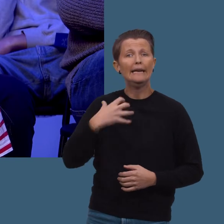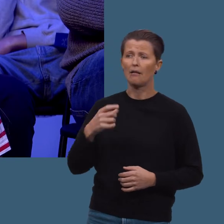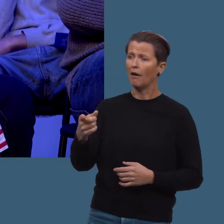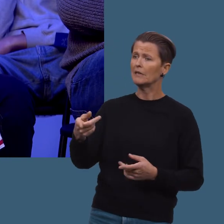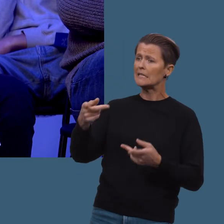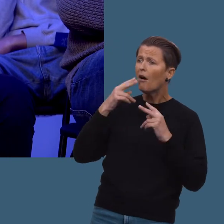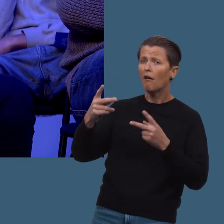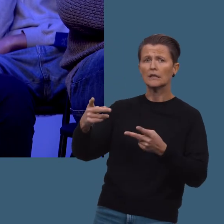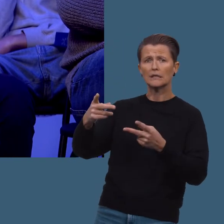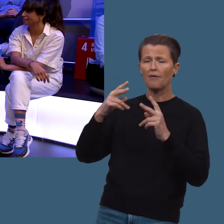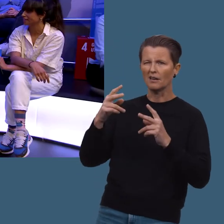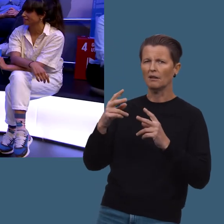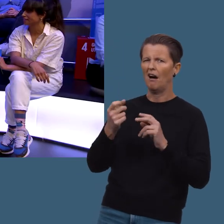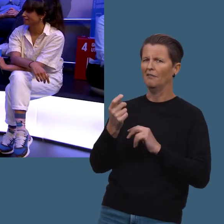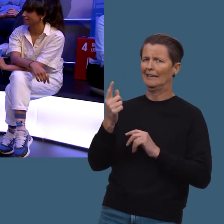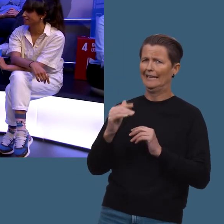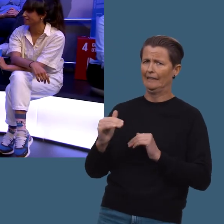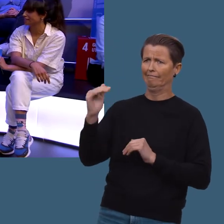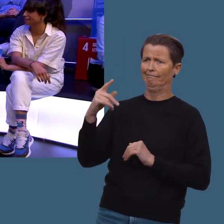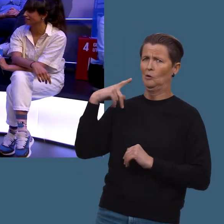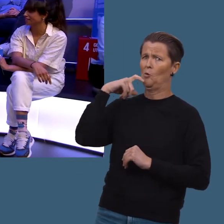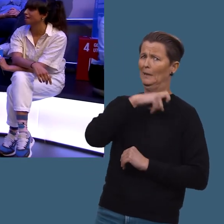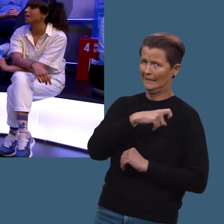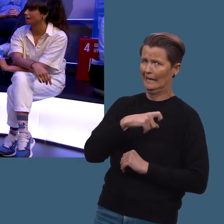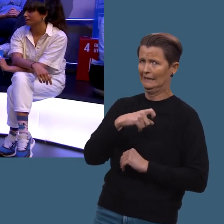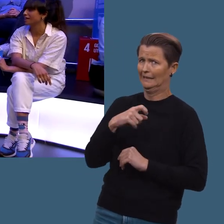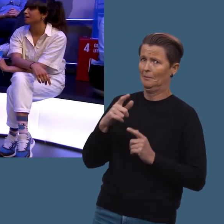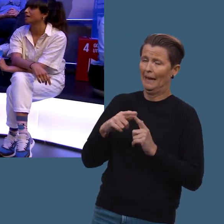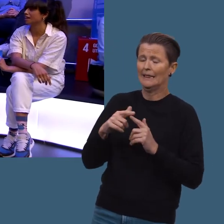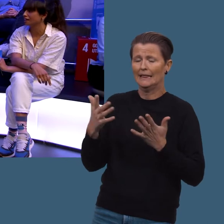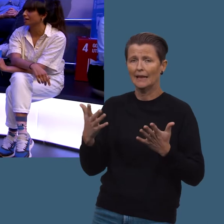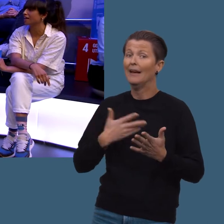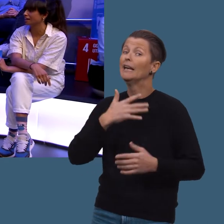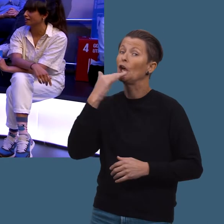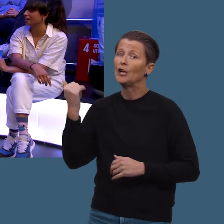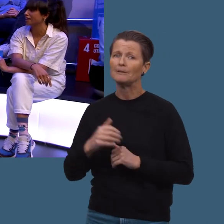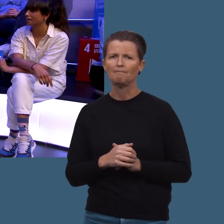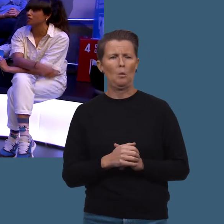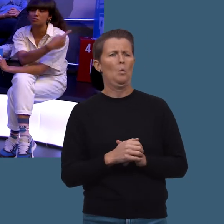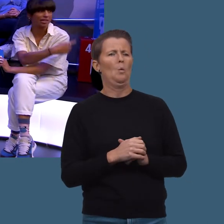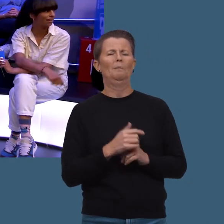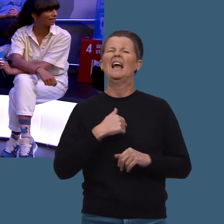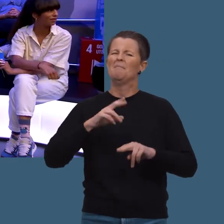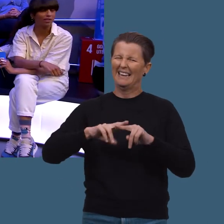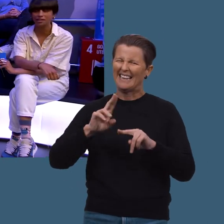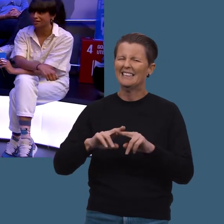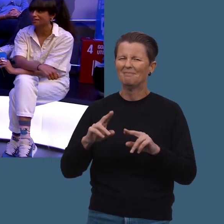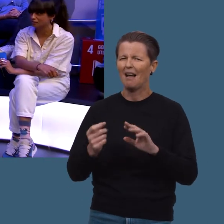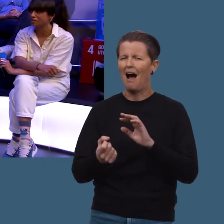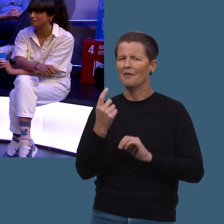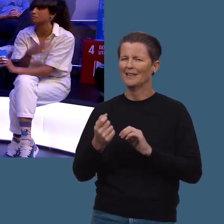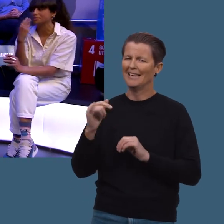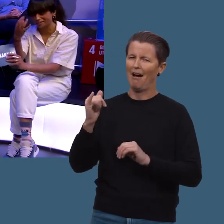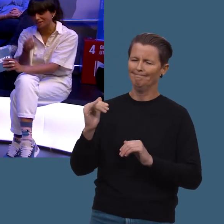lærerikt. Han svarte veldig, av og til litt for komplisert på spørsmålene. Men det var veldig gøy. Ja, det merket jeg. Det var